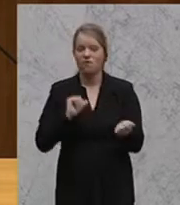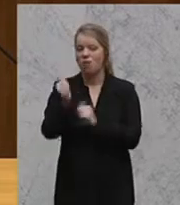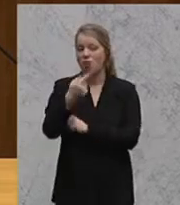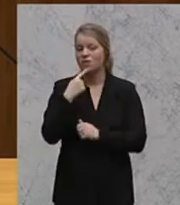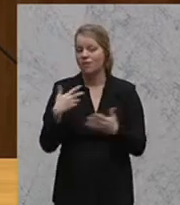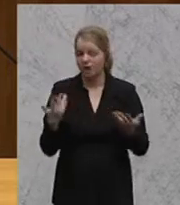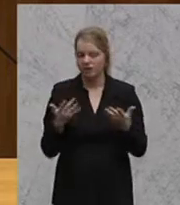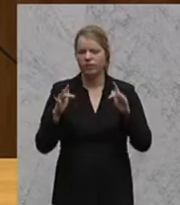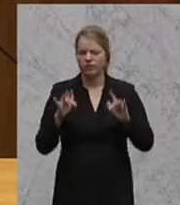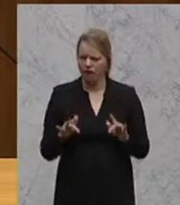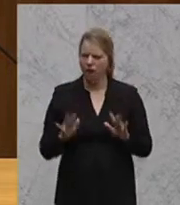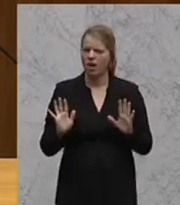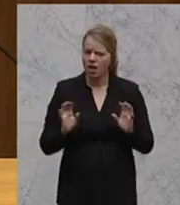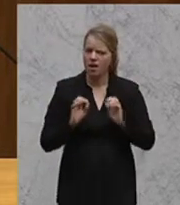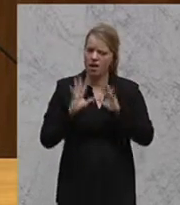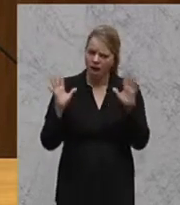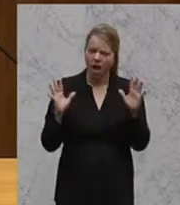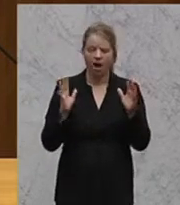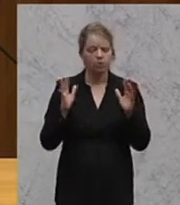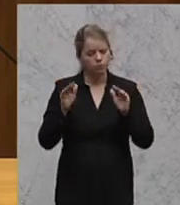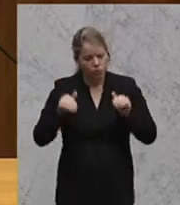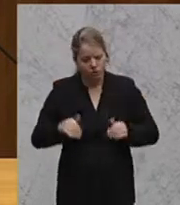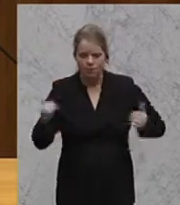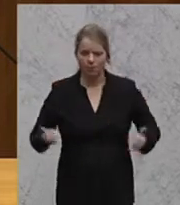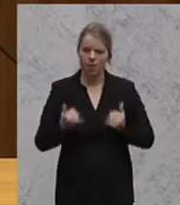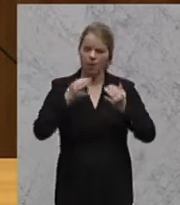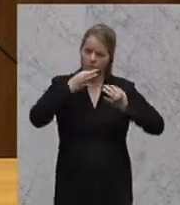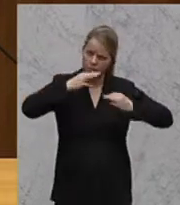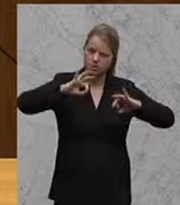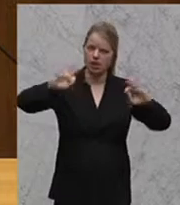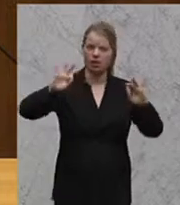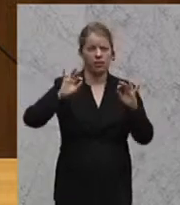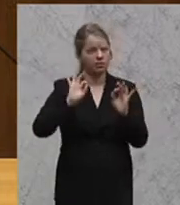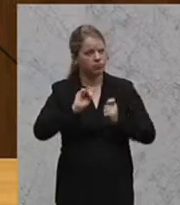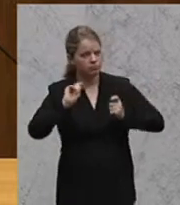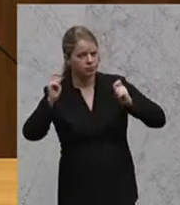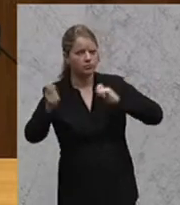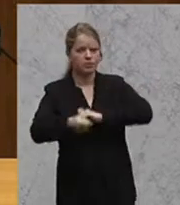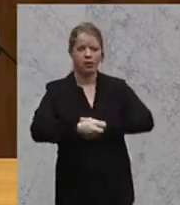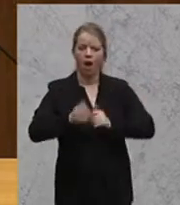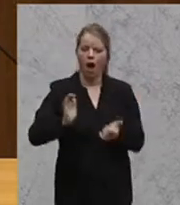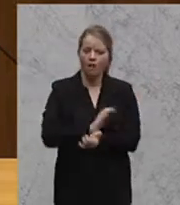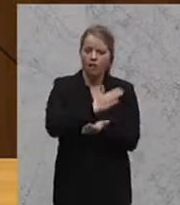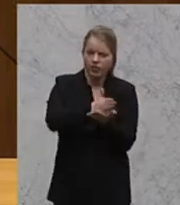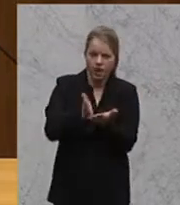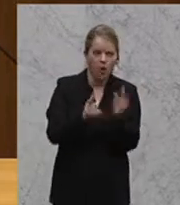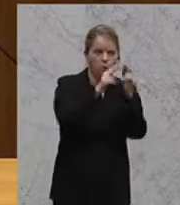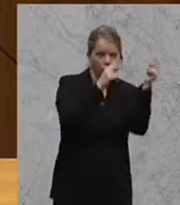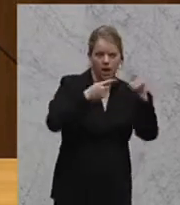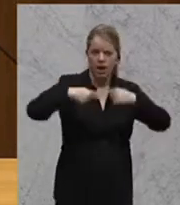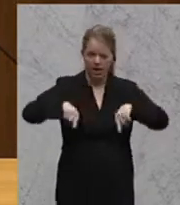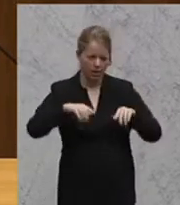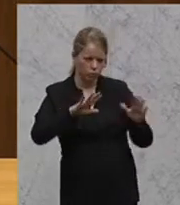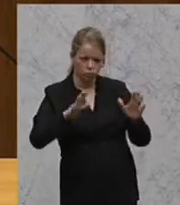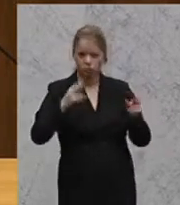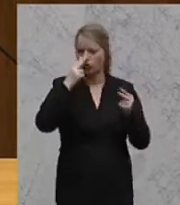ein gewisser Handlungsbedarf und ein permanenter Optimierungsbedarf besteht und die Aufgabenverteilung zwischen Bund und Länder immer wieder hinterfragt und auch